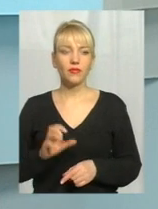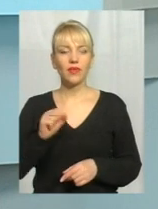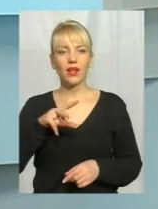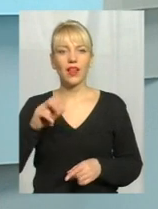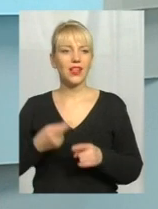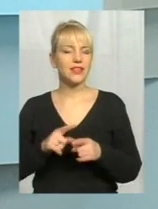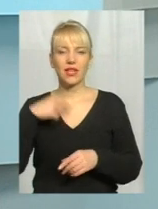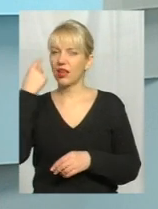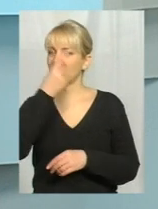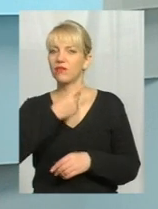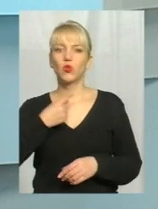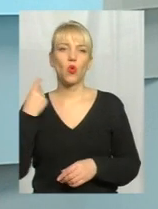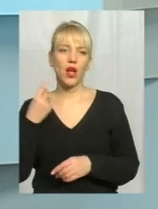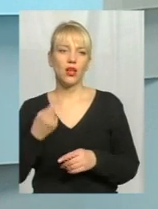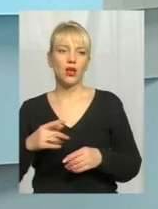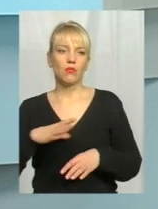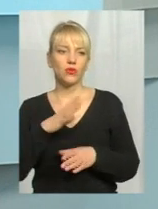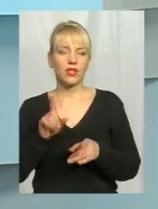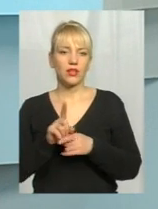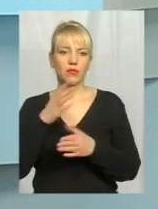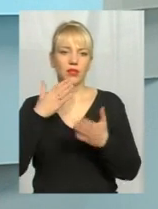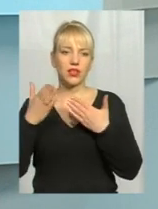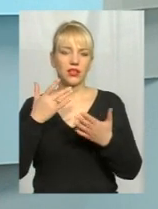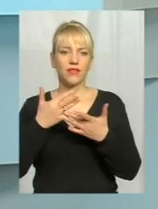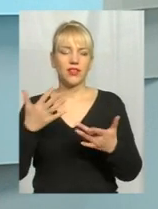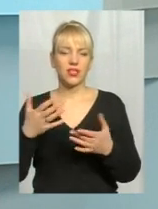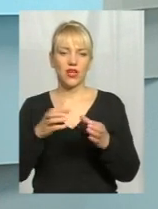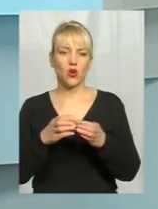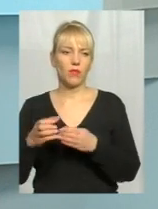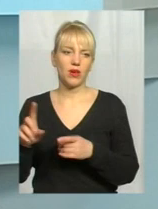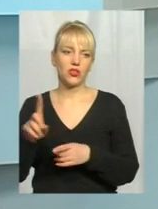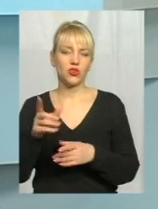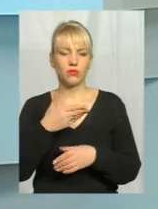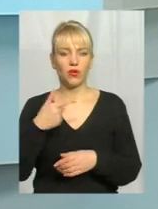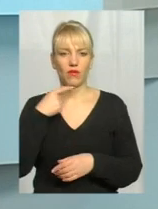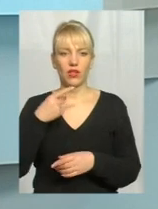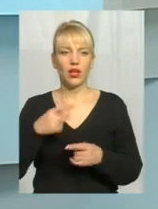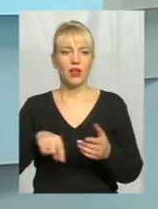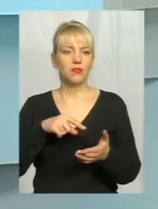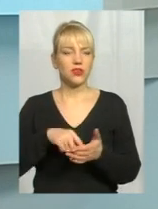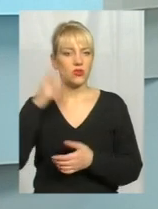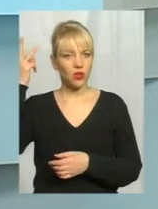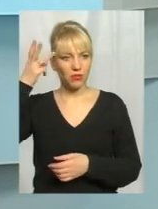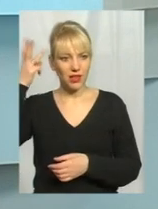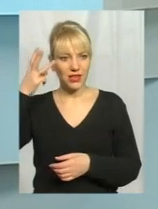Але це суто індивідуальна, були такі підхід в різних громадах, про те, що ми говорили. Тобто, місто Хмельницький,